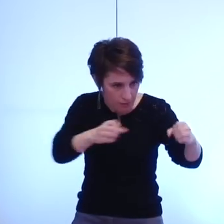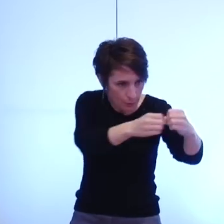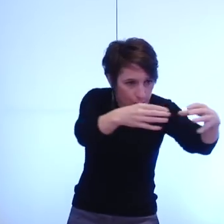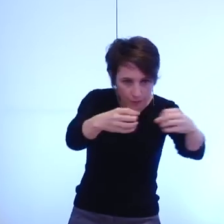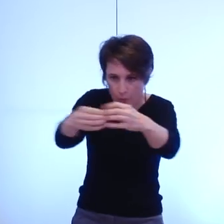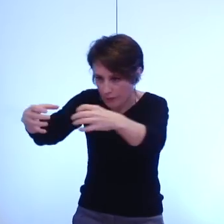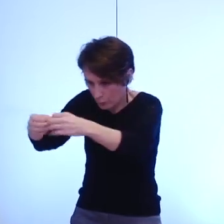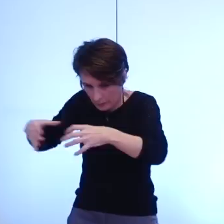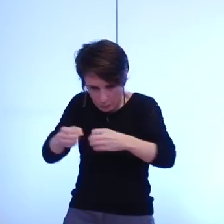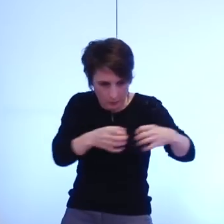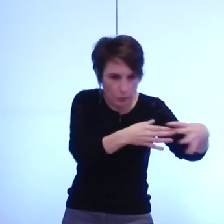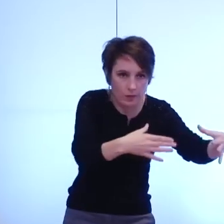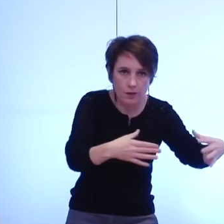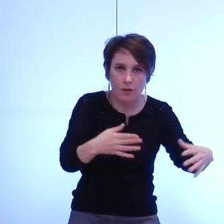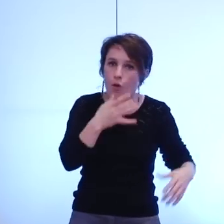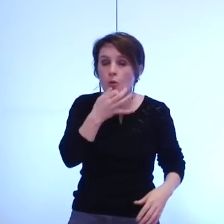développement dans cette agglomération